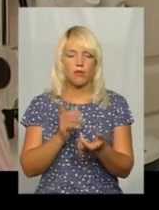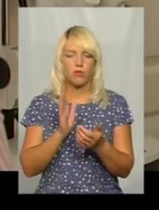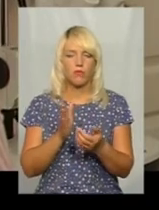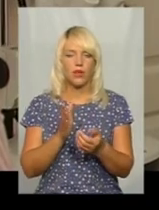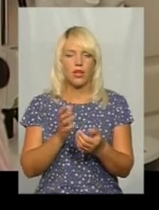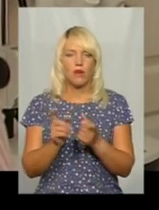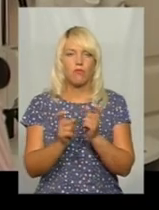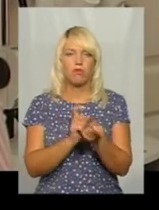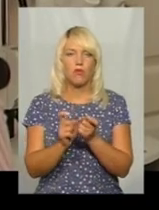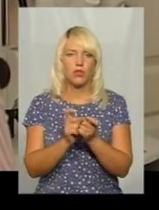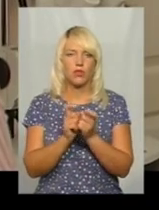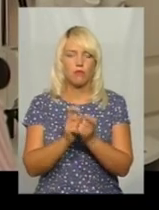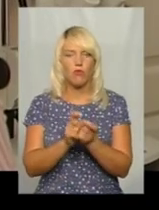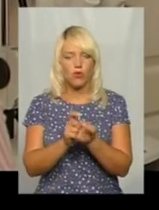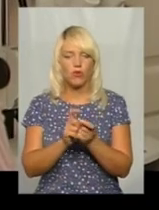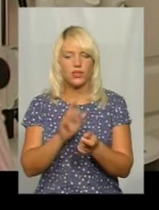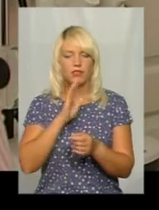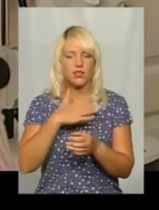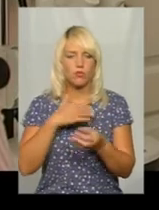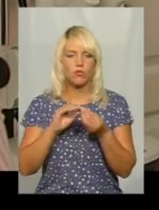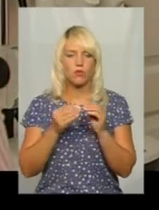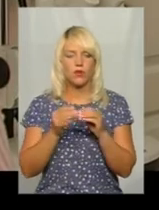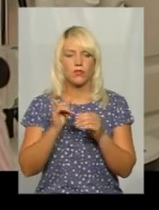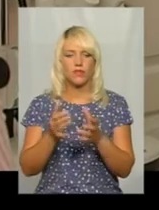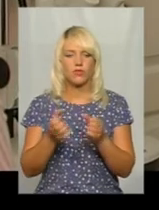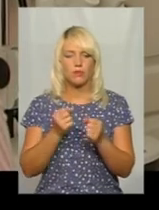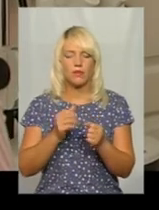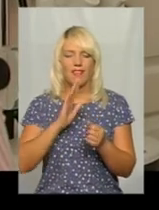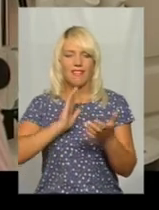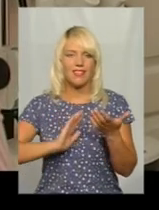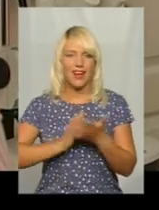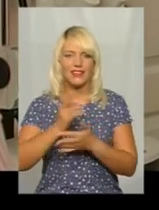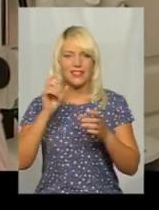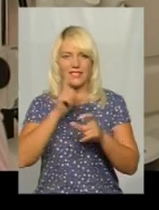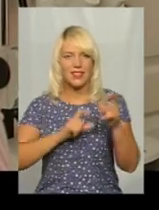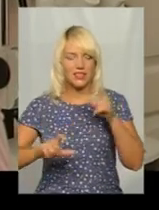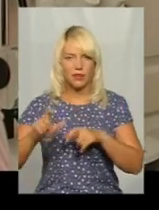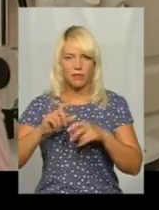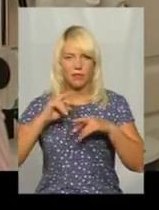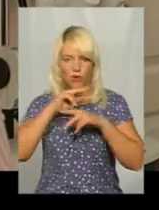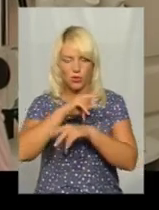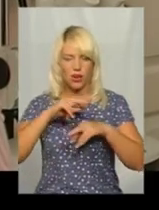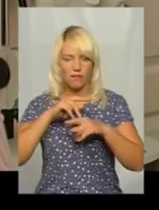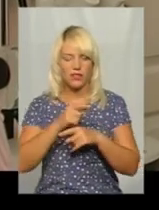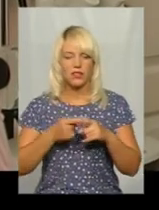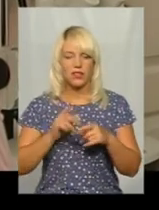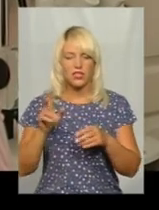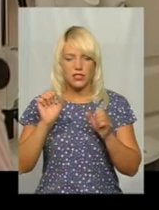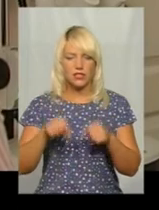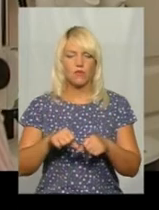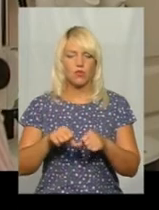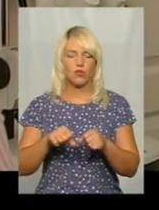нашою проблемою більшою, все-таки візьмемо якісний протривник, який зможе нам допомогти, ми в майбутньому можемо